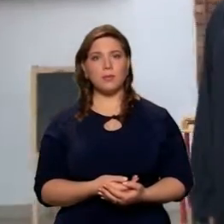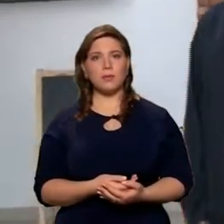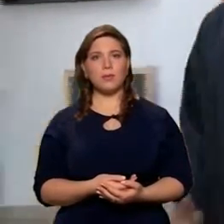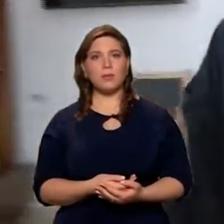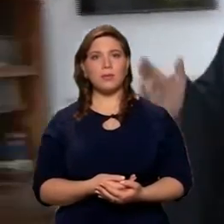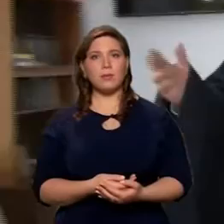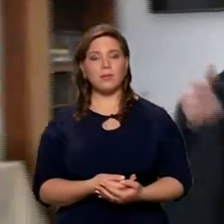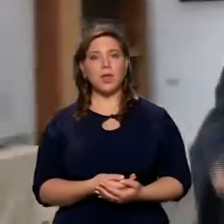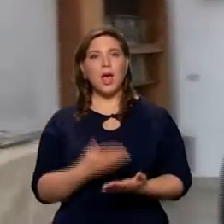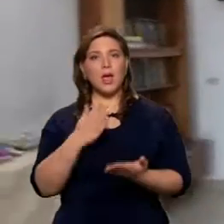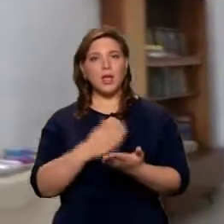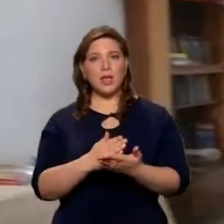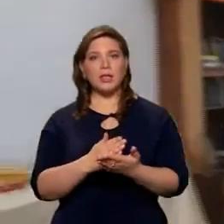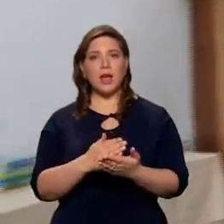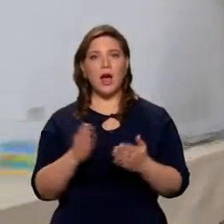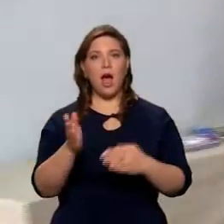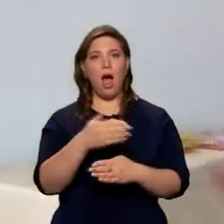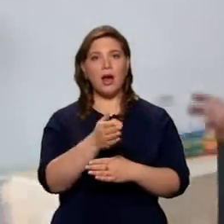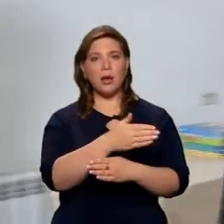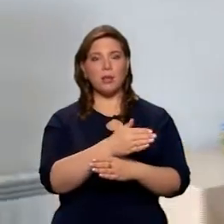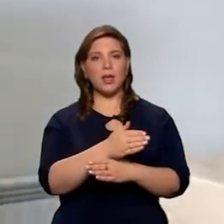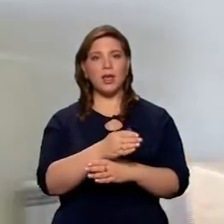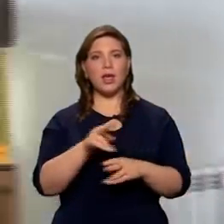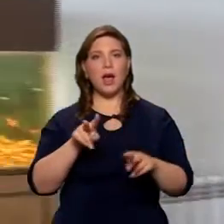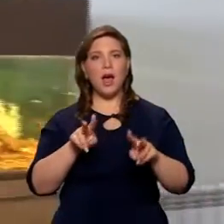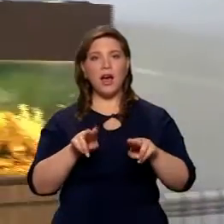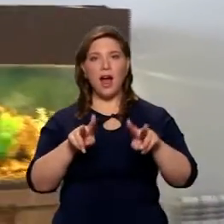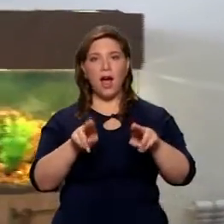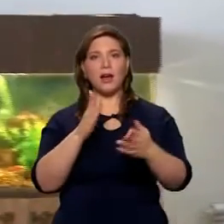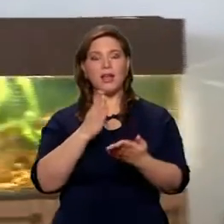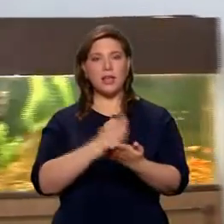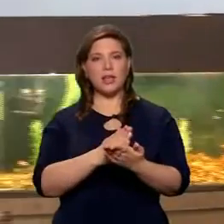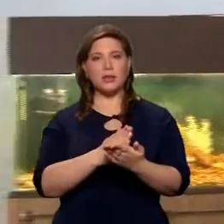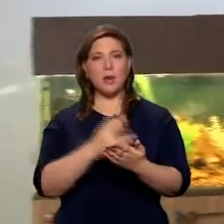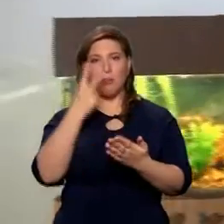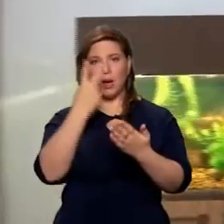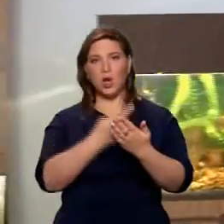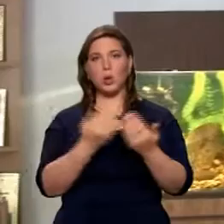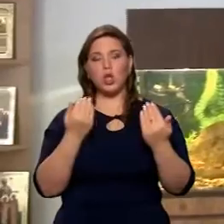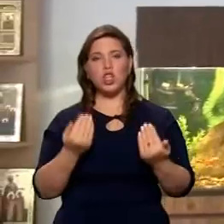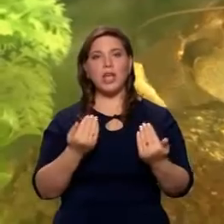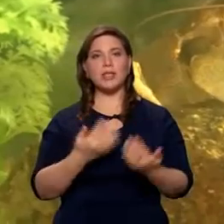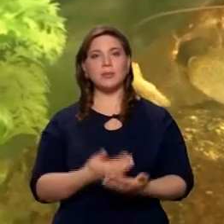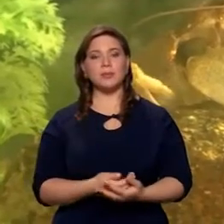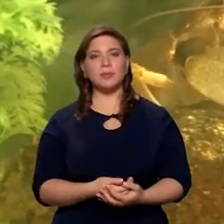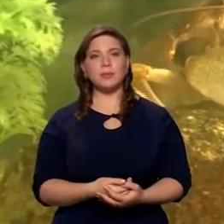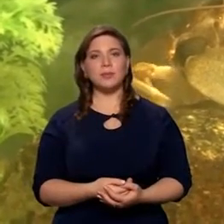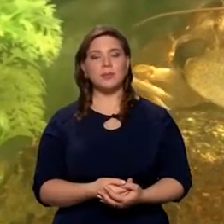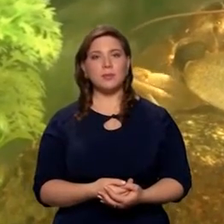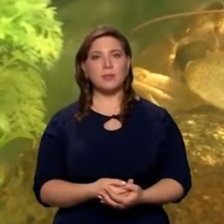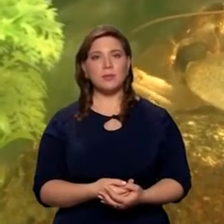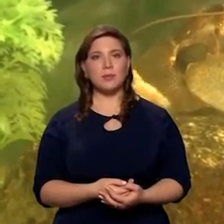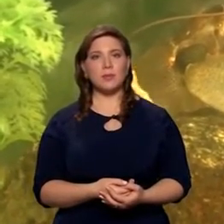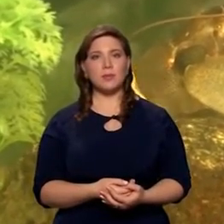Вот у нас тут рыбки, вот рак есть. Вот покажу, где раки зимуют. Вот, можно тут его где-то... Он спрятался.